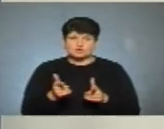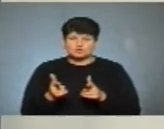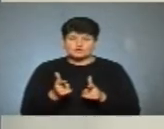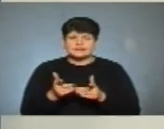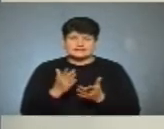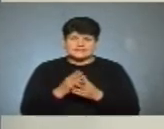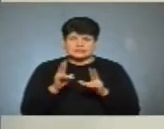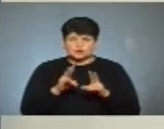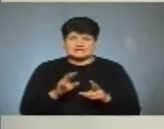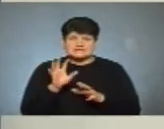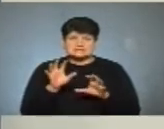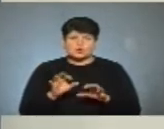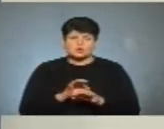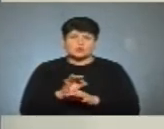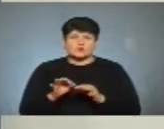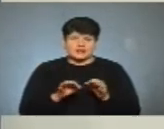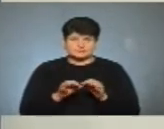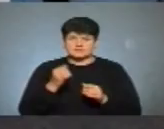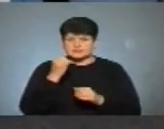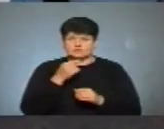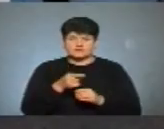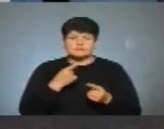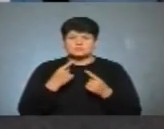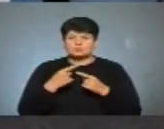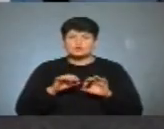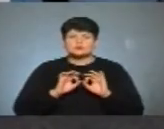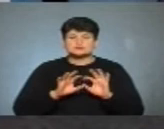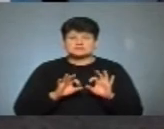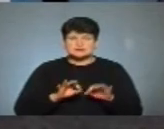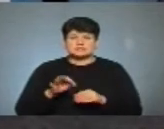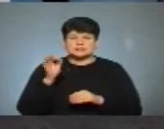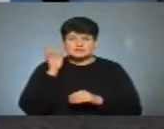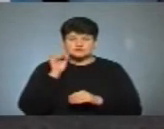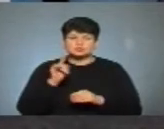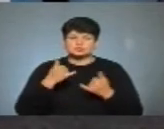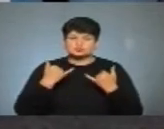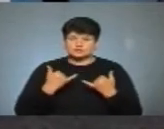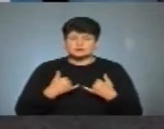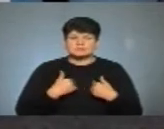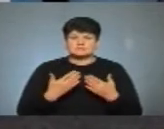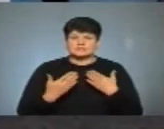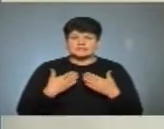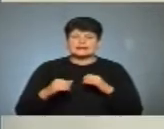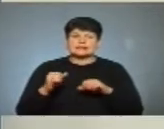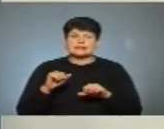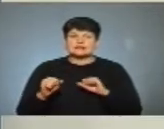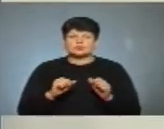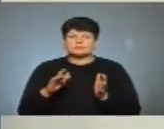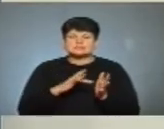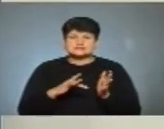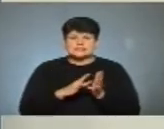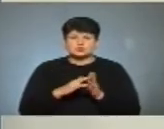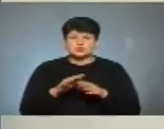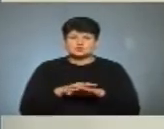відповідно, є на розгляді законопроект. Дякую вам за розмову та роз'яснення. Нагадаю, що сьогодні ми спілкувалися з керівником Центру суспільних